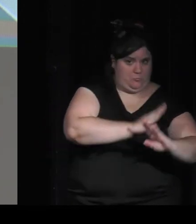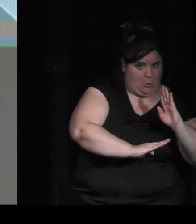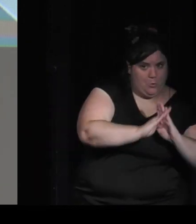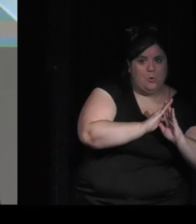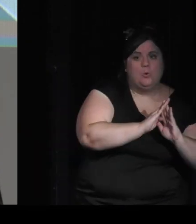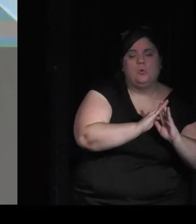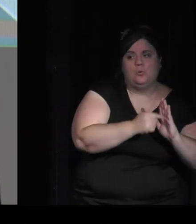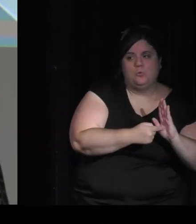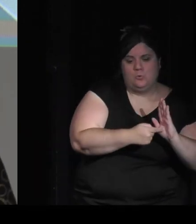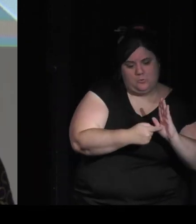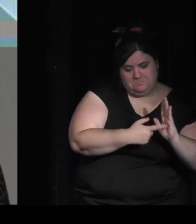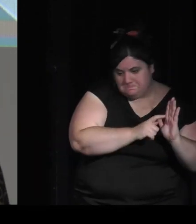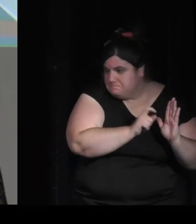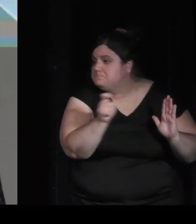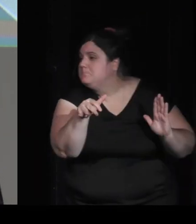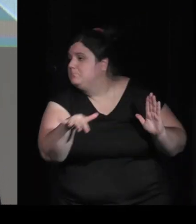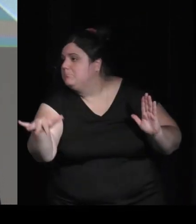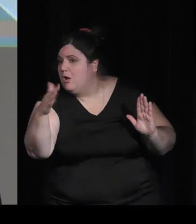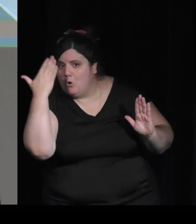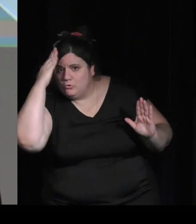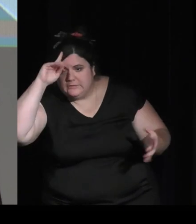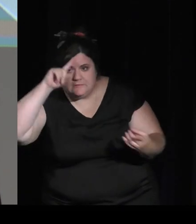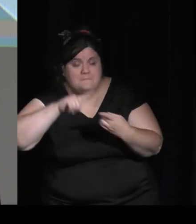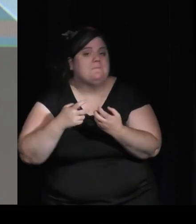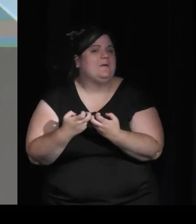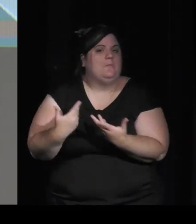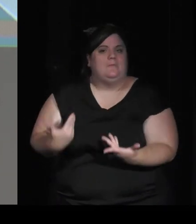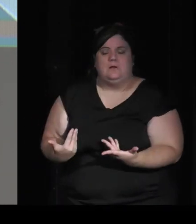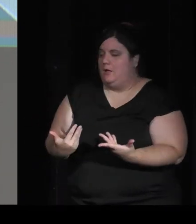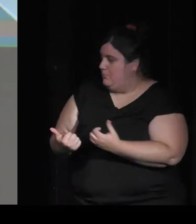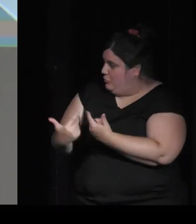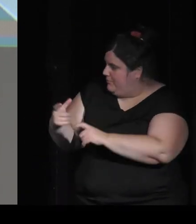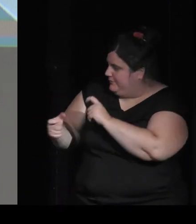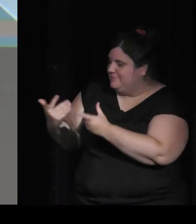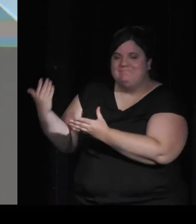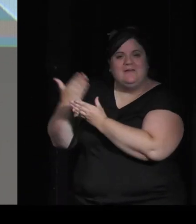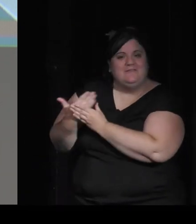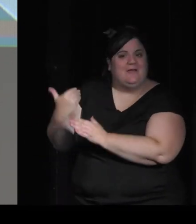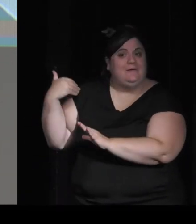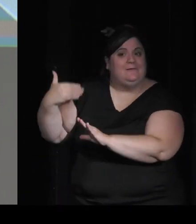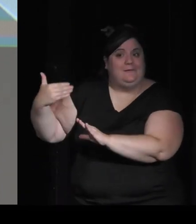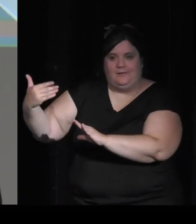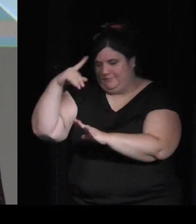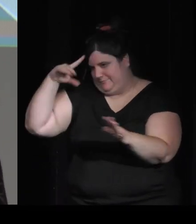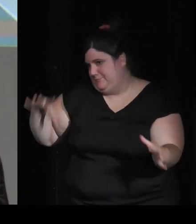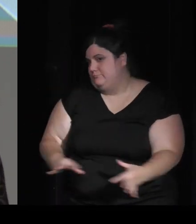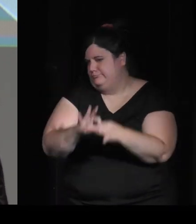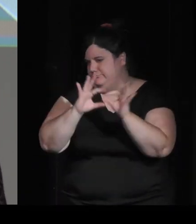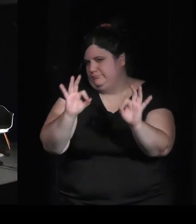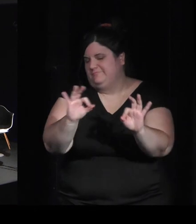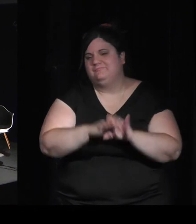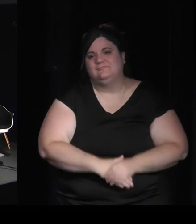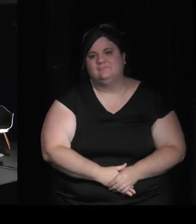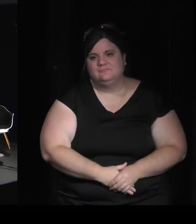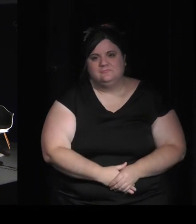avec différents biomes ce qui peut faire écho à des sujets qui ont été évoqués tout à l'heure dans les conférences d'autres sujets qu'on a pu aborder à